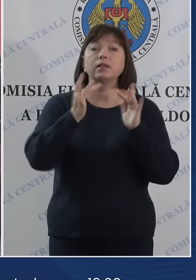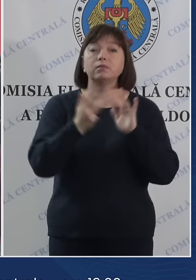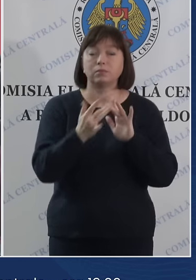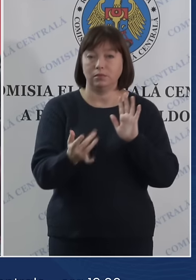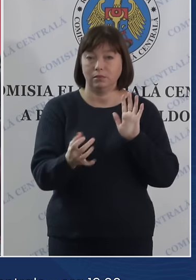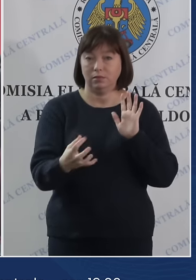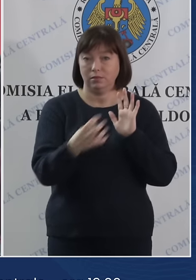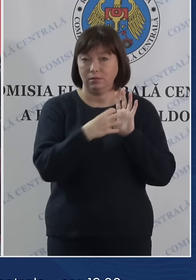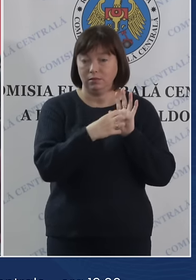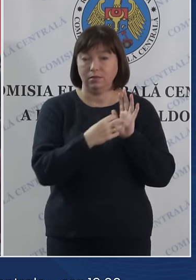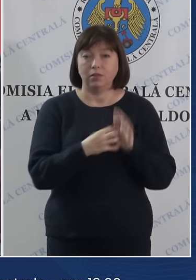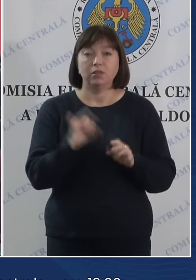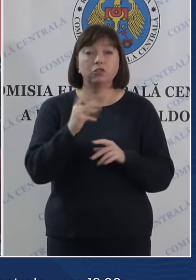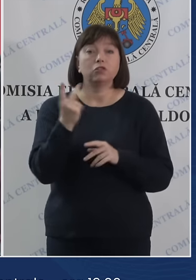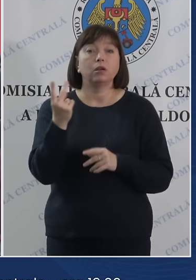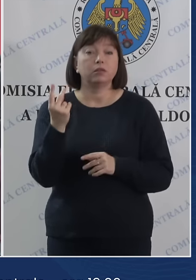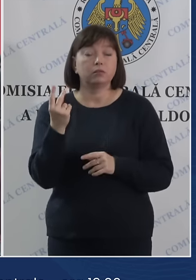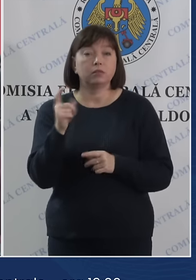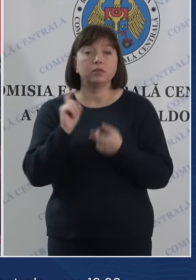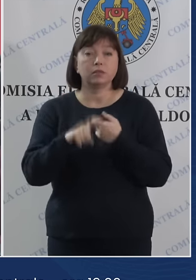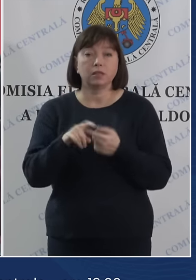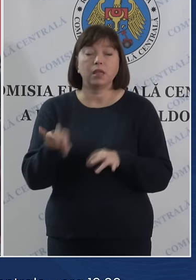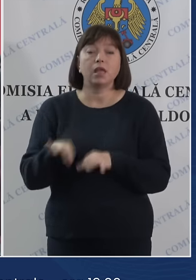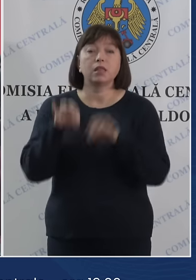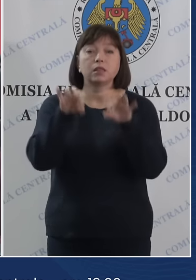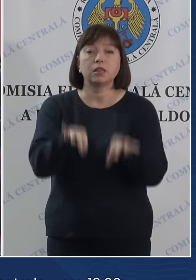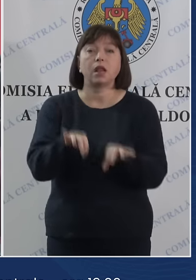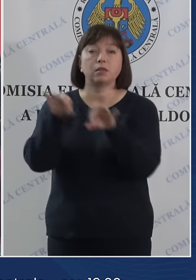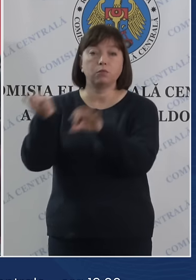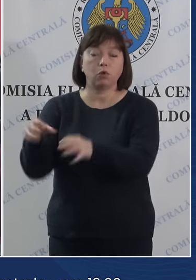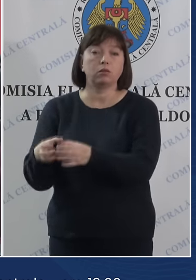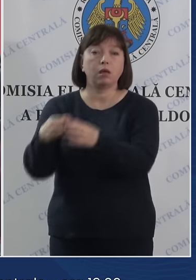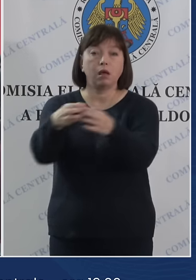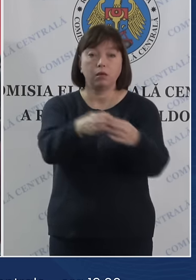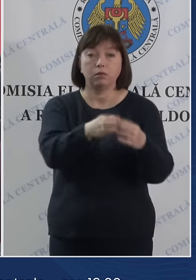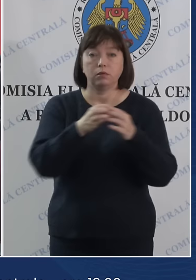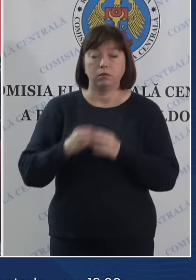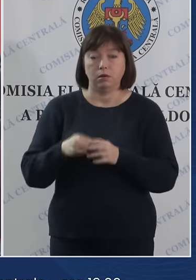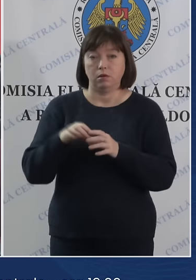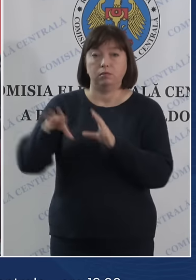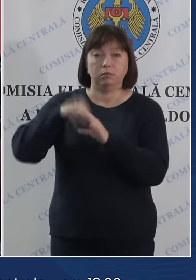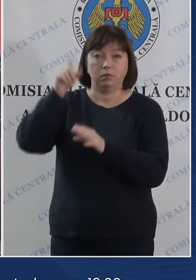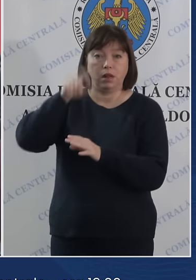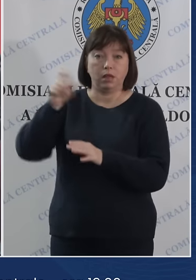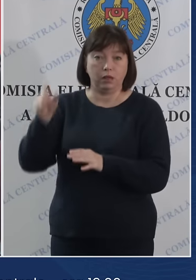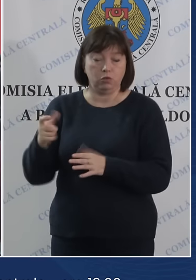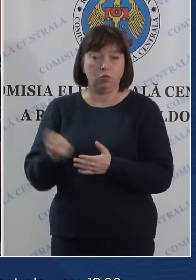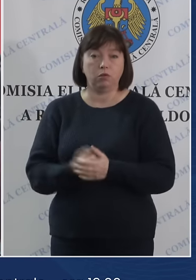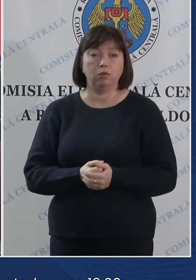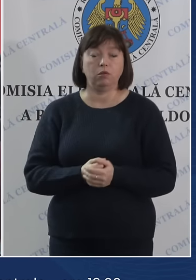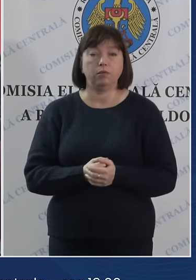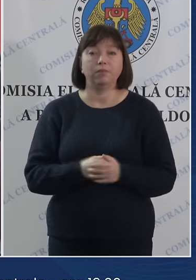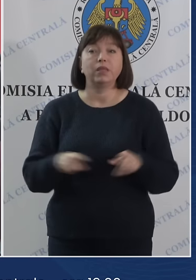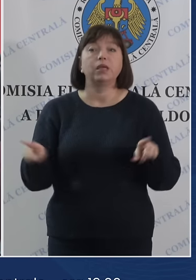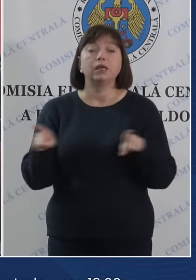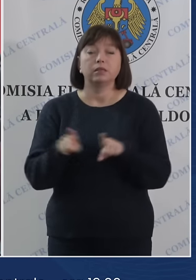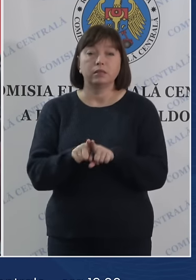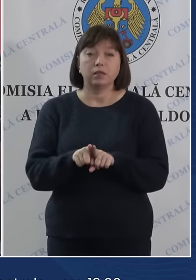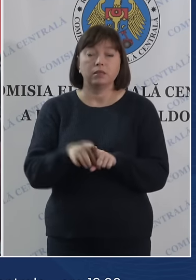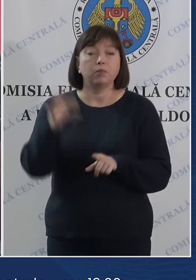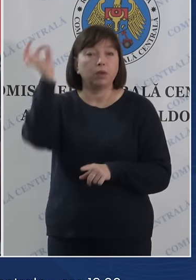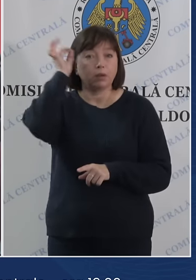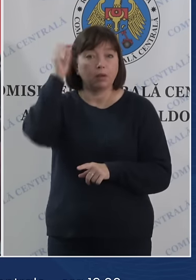socializare, iar alta ține de transportarea organizată a alegătorilor. De asemenea,